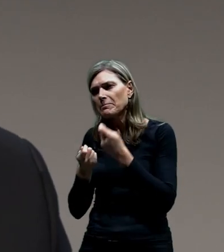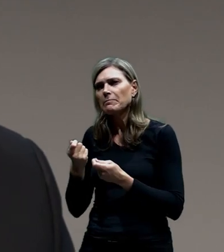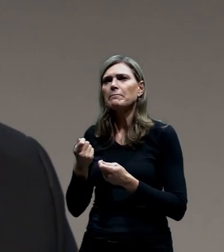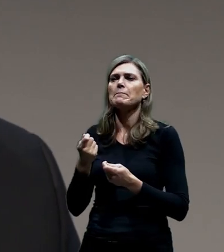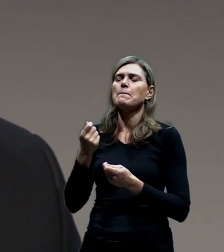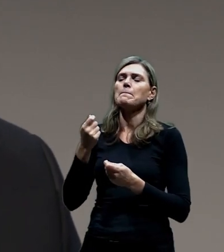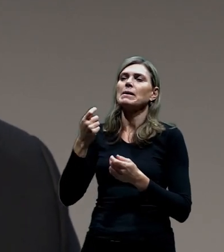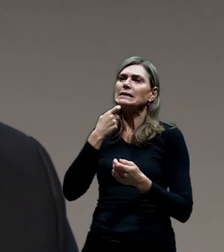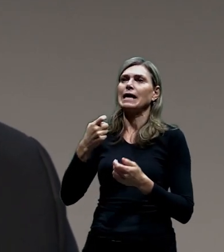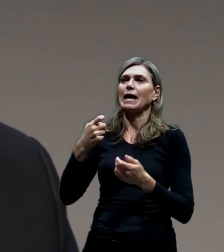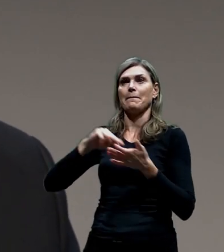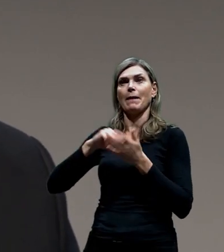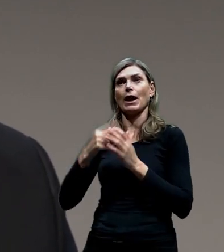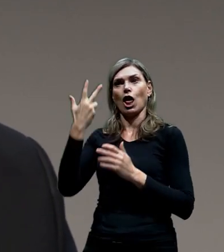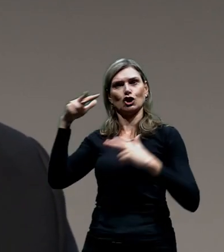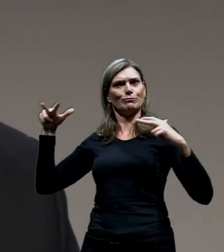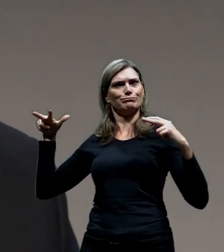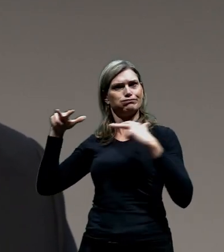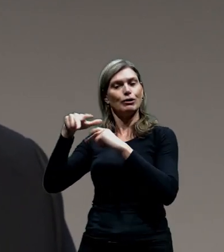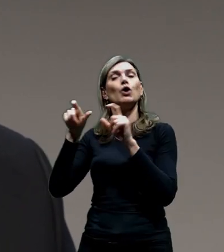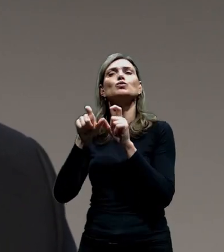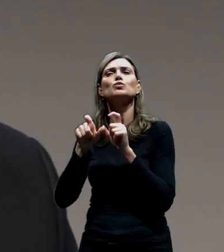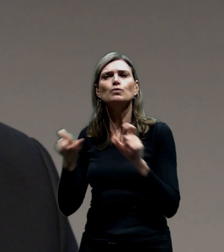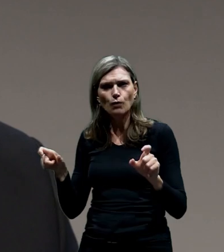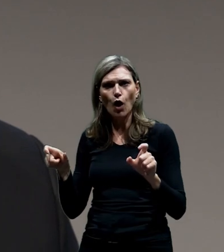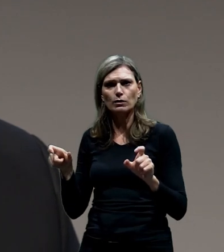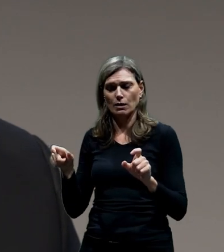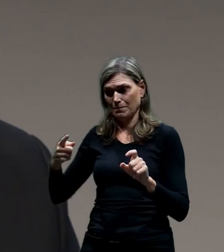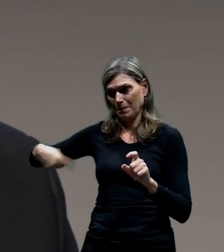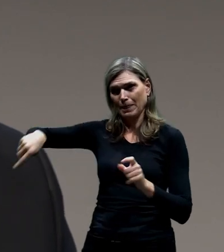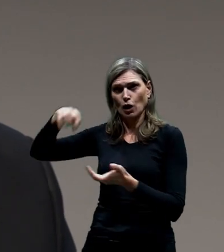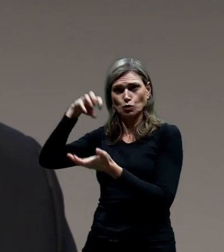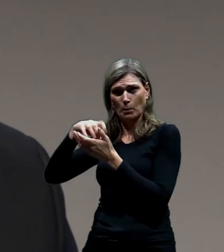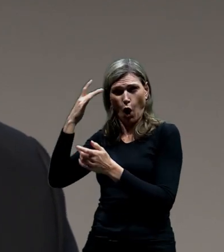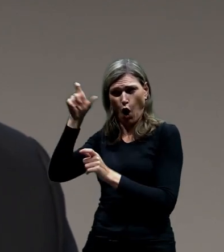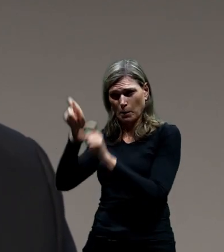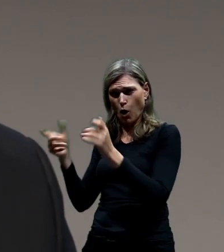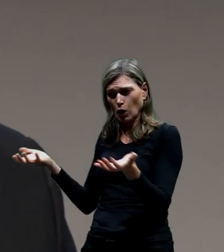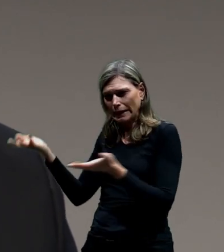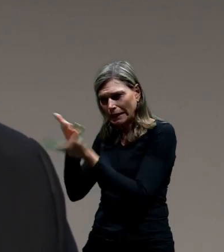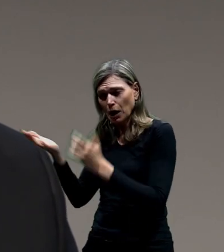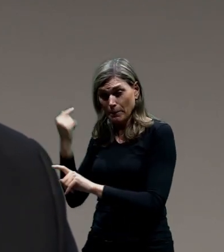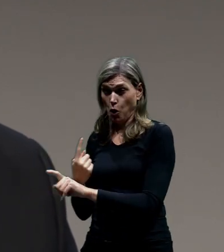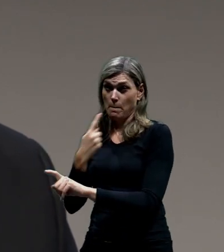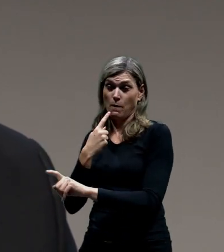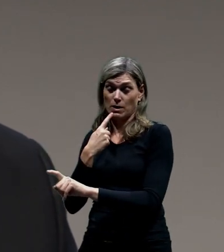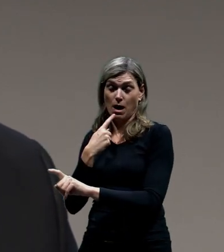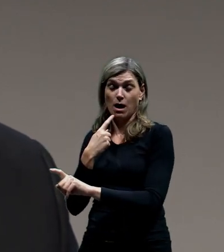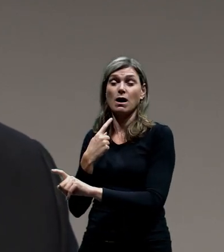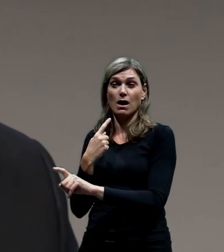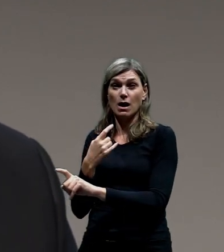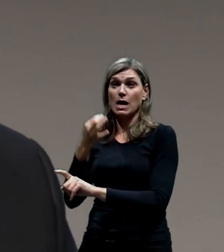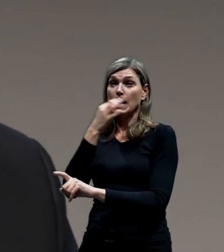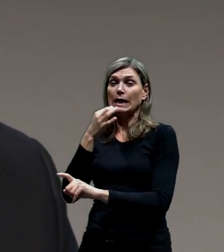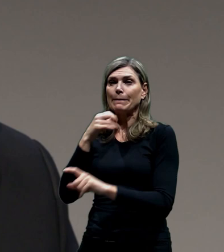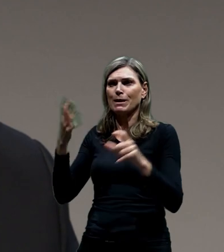třemi pruhy. My tam s nimi uvažujeme proto, že v podstatě v té skupině se všichni shodli na tom, že když nám z toho